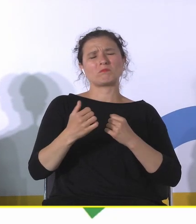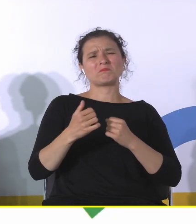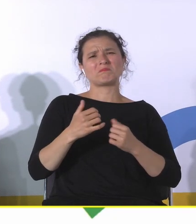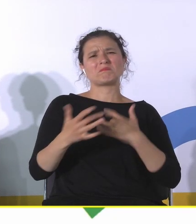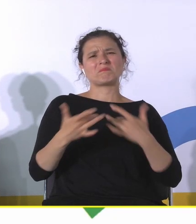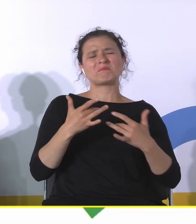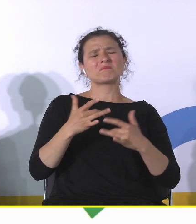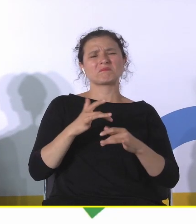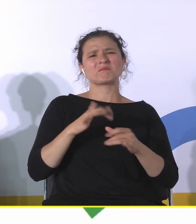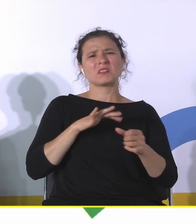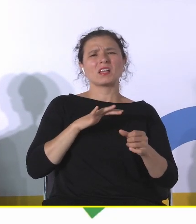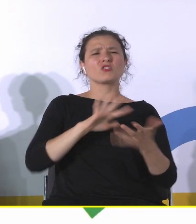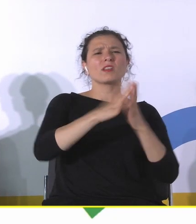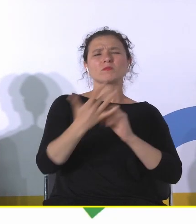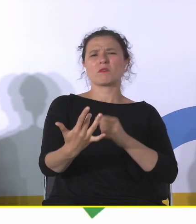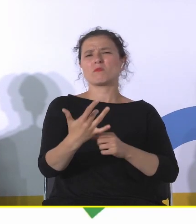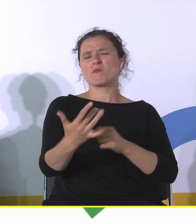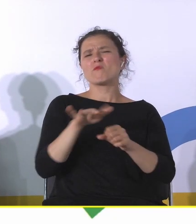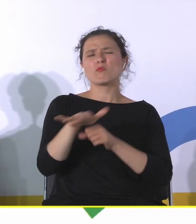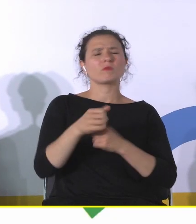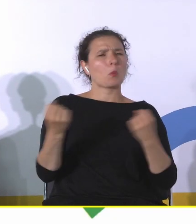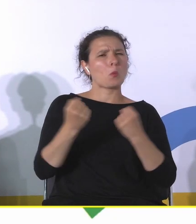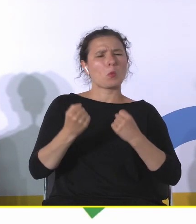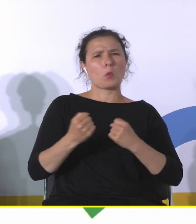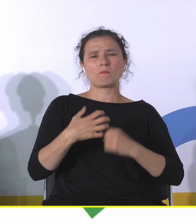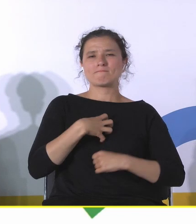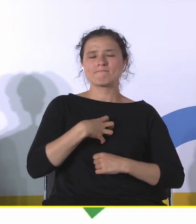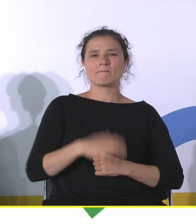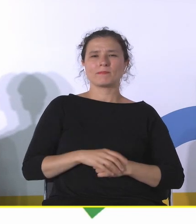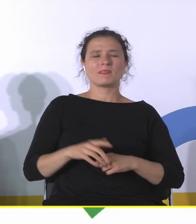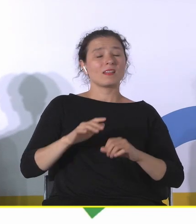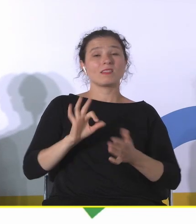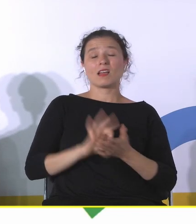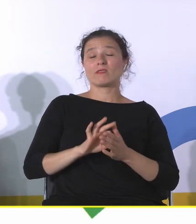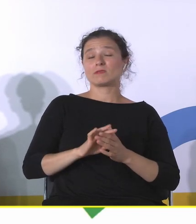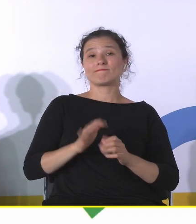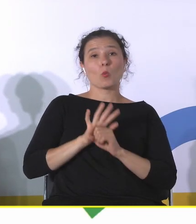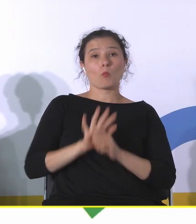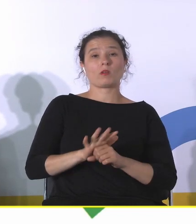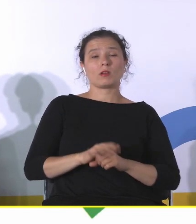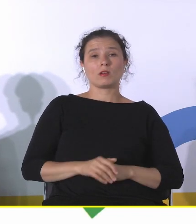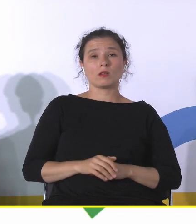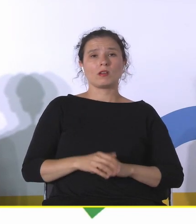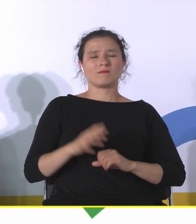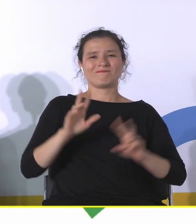sposób, bym powiedziała, taki najbardziej, można powiedzieć, nawet upokarzający. Też to określenie bieda szyby.